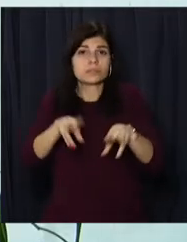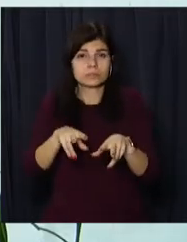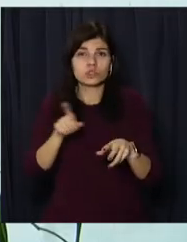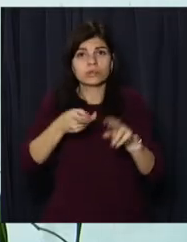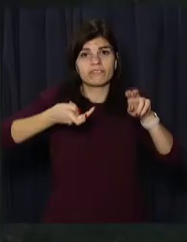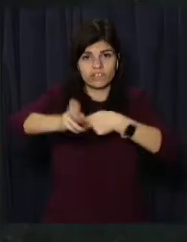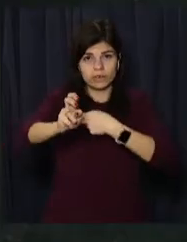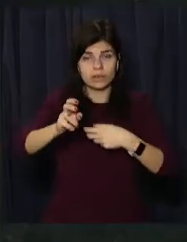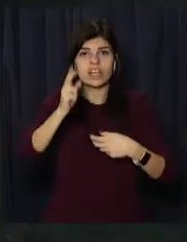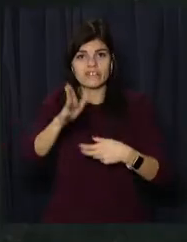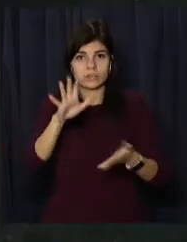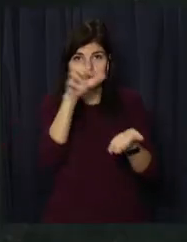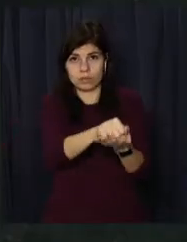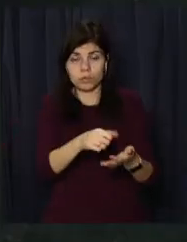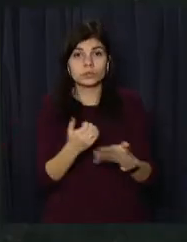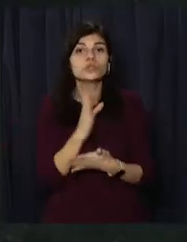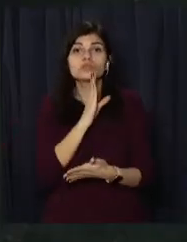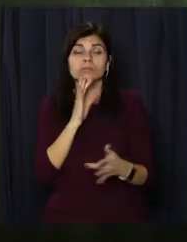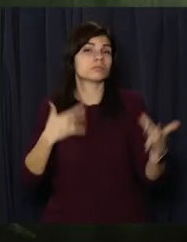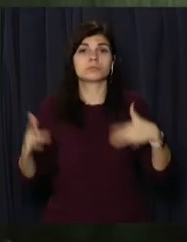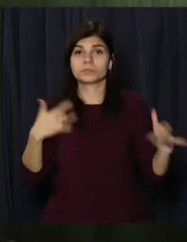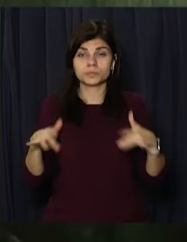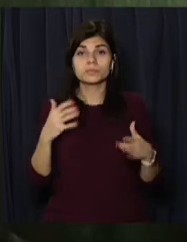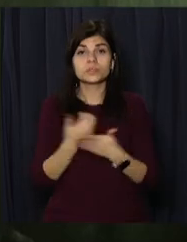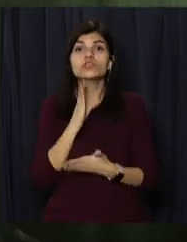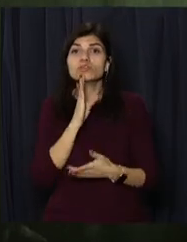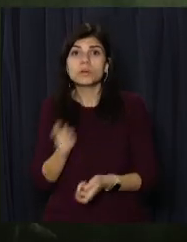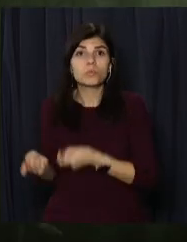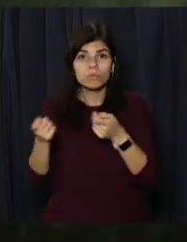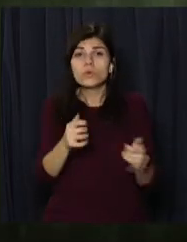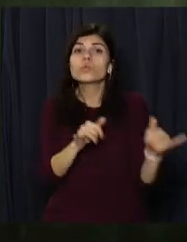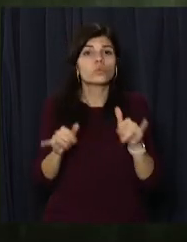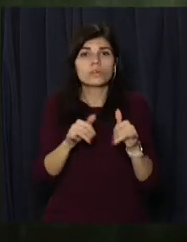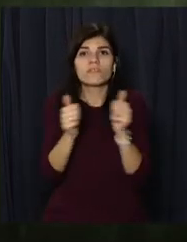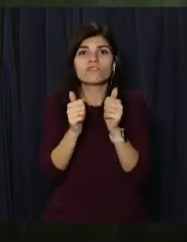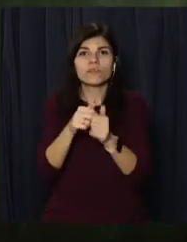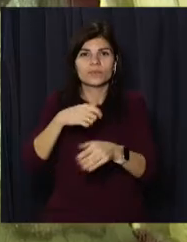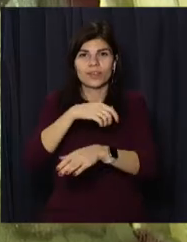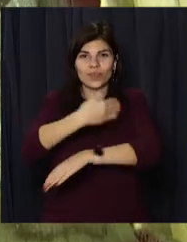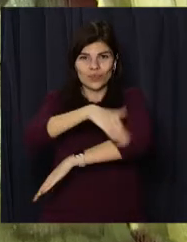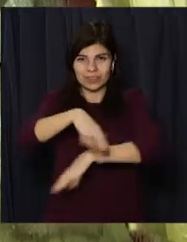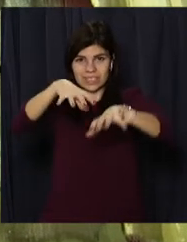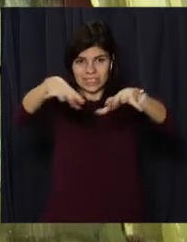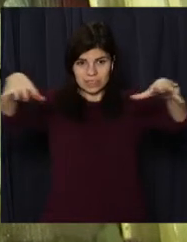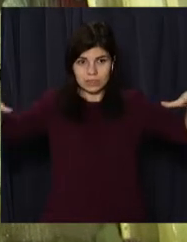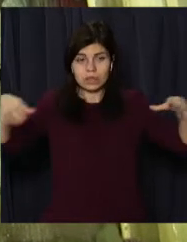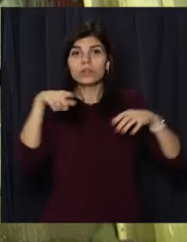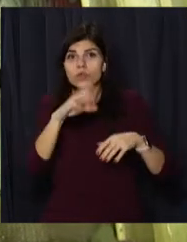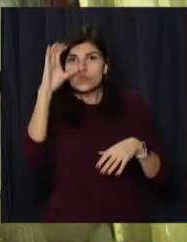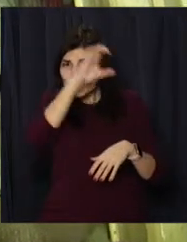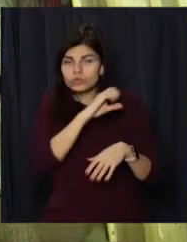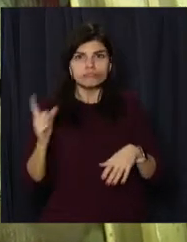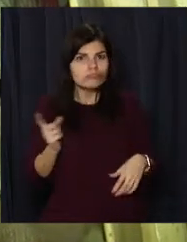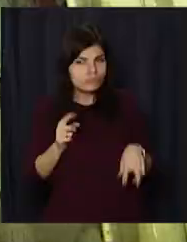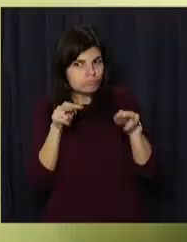виселити та викупити квартиру. Тому майно, що привезла із собою, залишила поблизу під'їзду. Щоб не вкрали, караулить вночі.